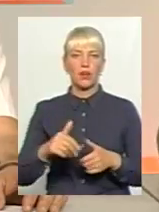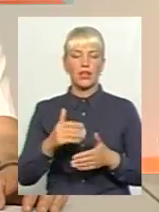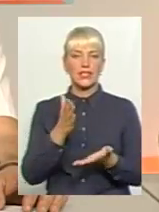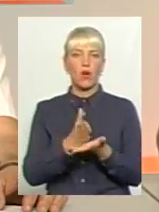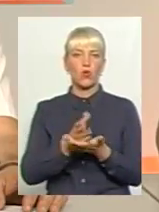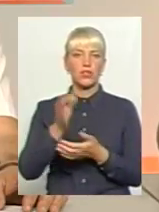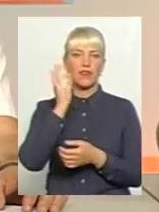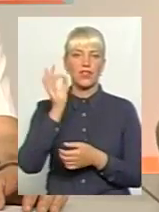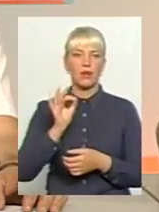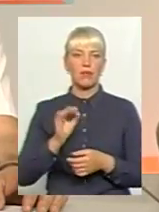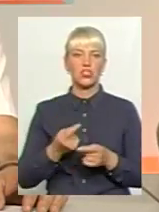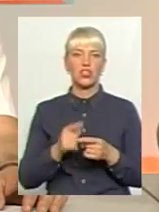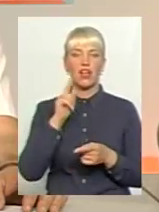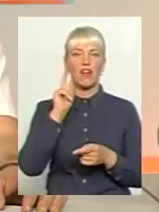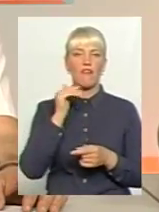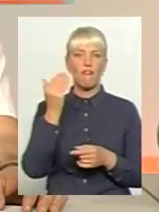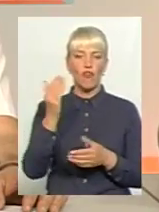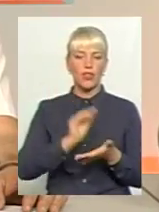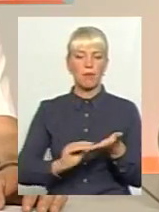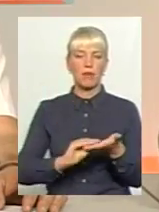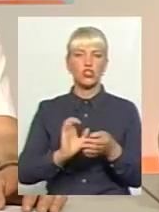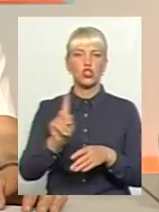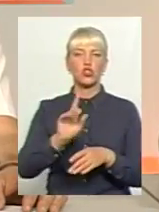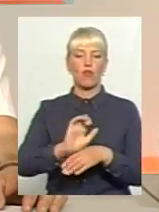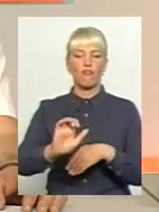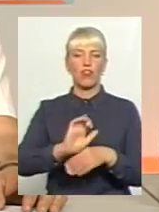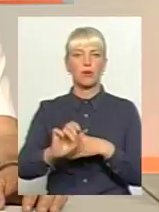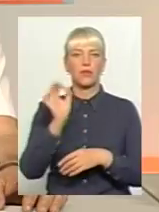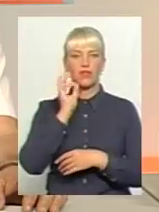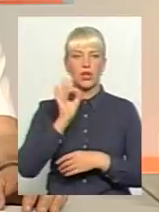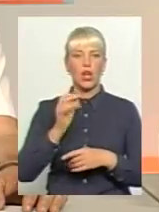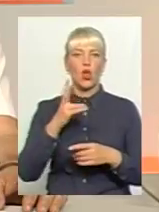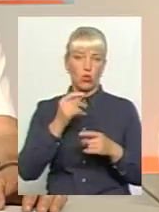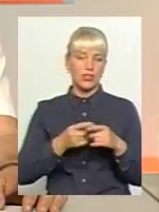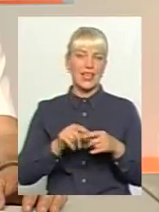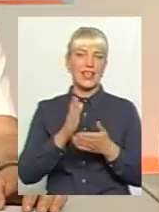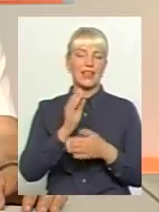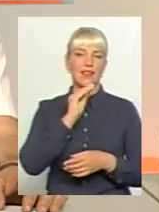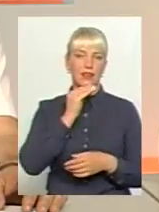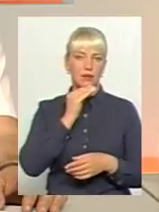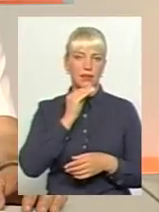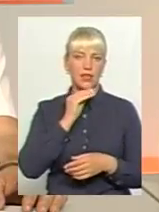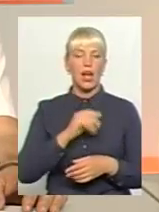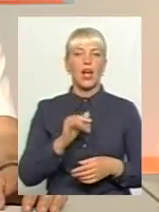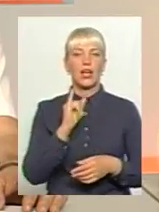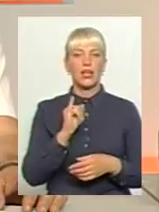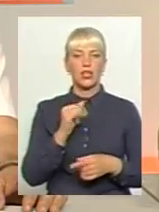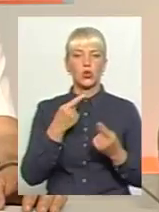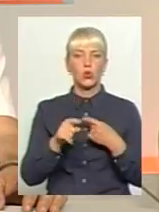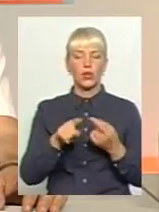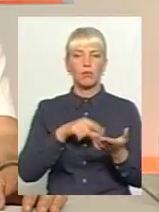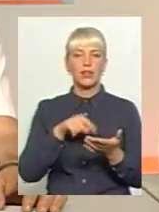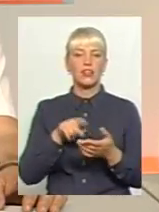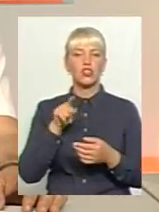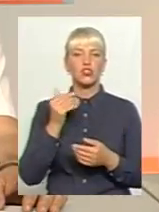Німеччині. І вони пишуть, що це ніби вироблено в Німеччині, але це є хайделена. Друге питання, що вони дезінфікуються різними